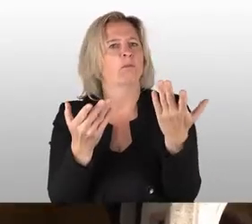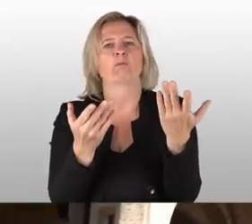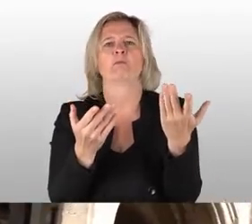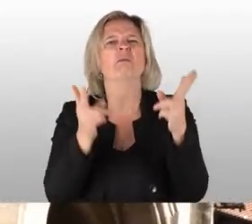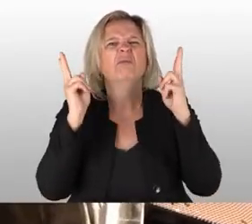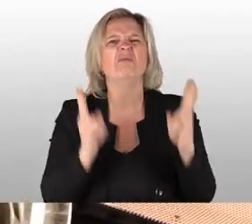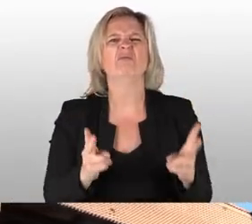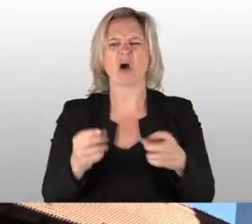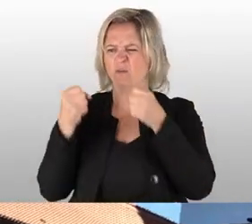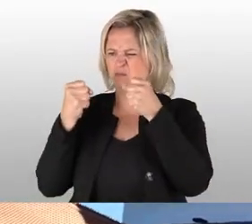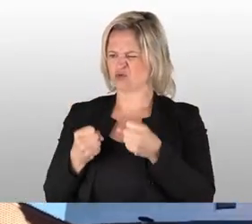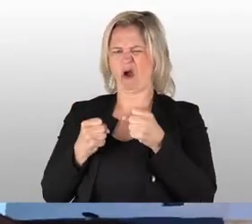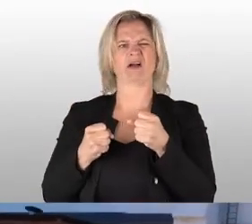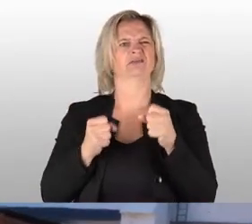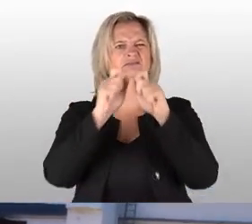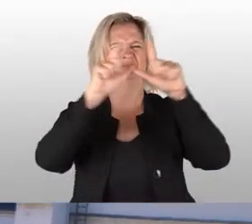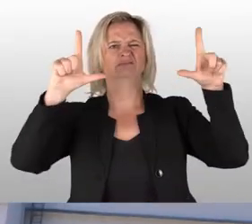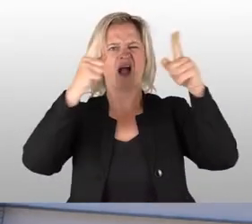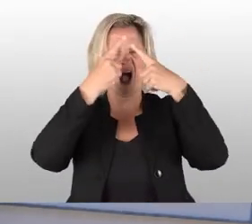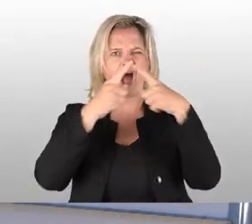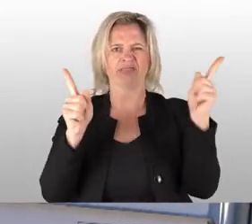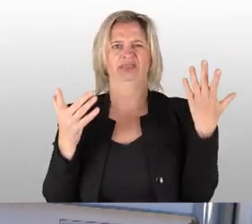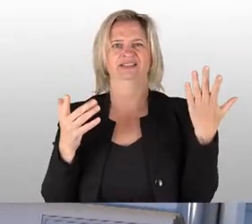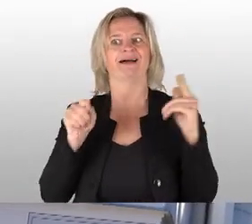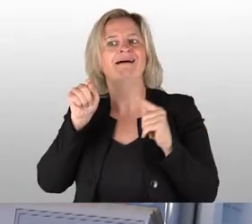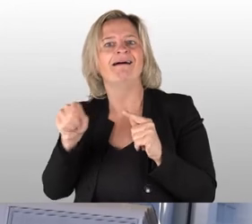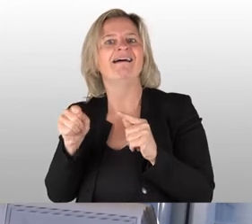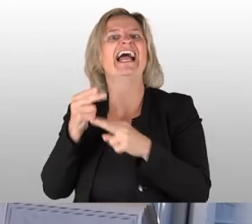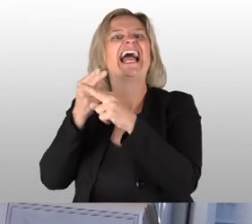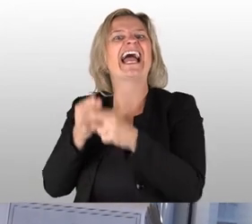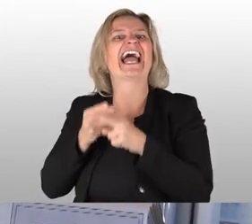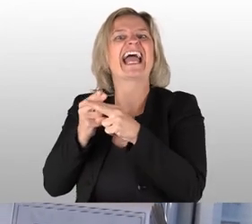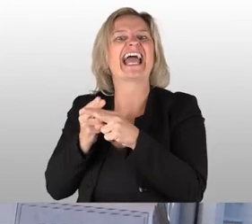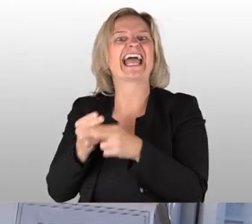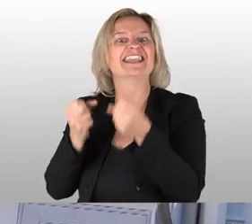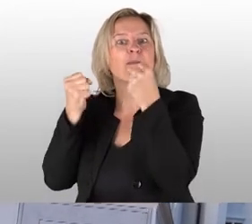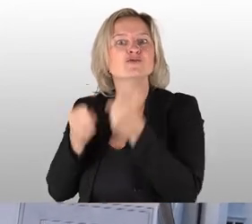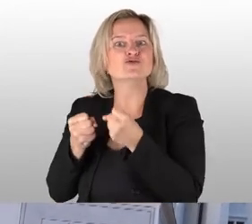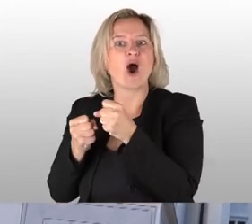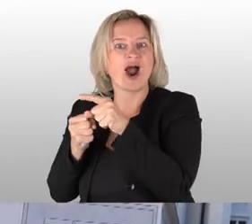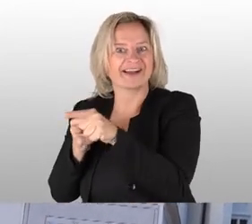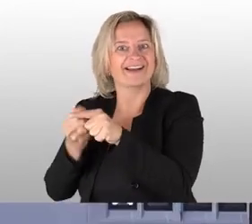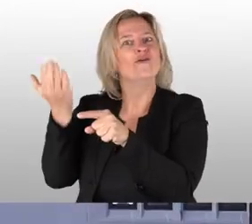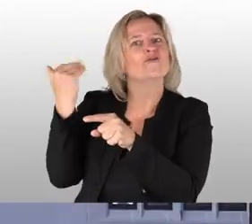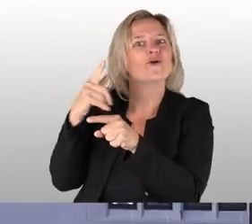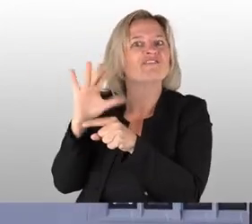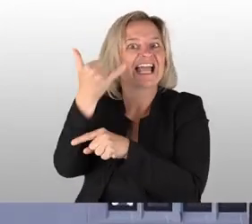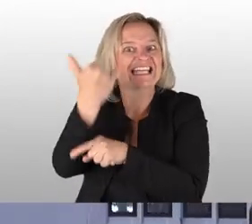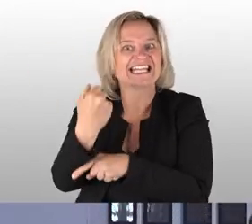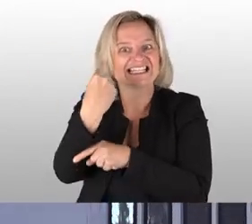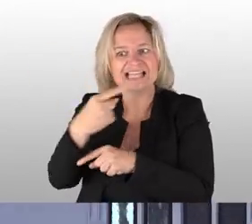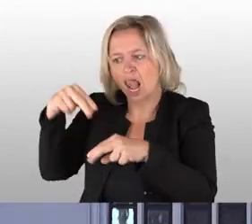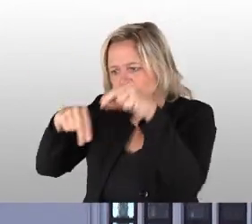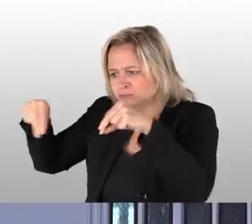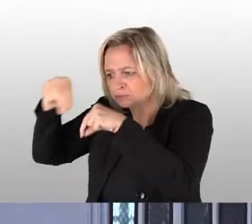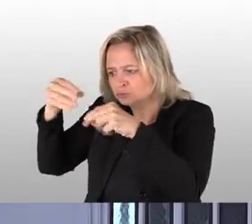keine Burg. Ich vergleiche das ganz gern mit den Ritterburgen, die man ja vielleicht in Kindertagen selber bespielt hat. Die sahen